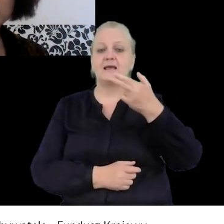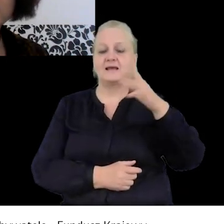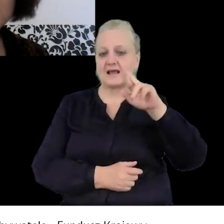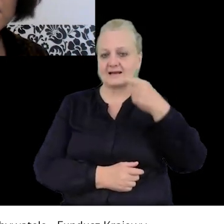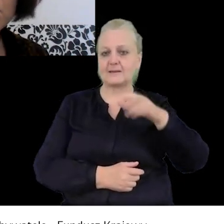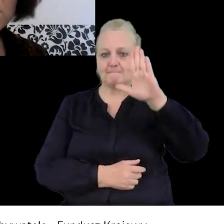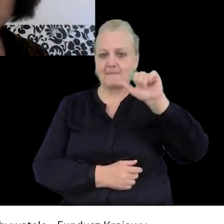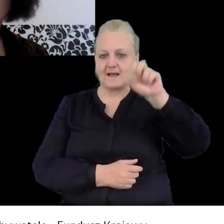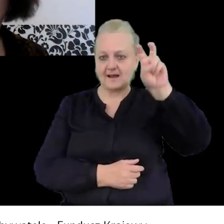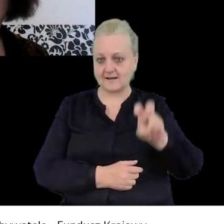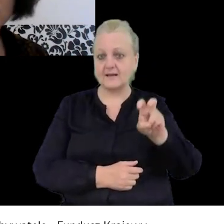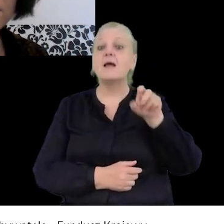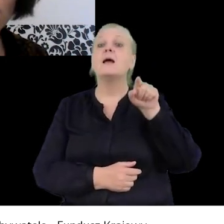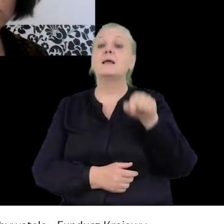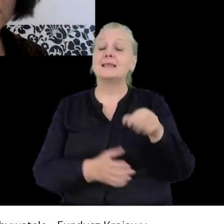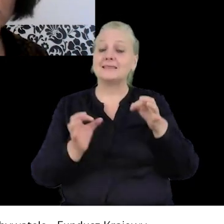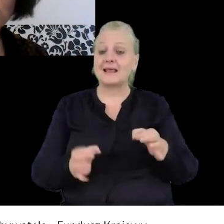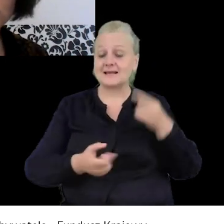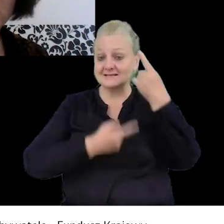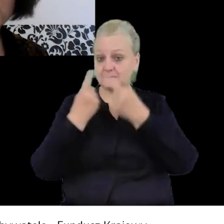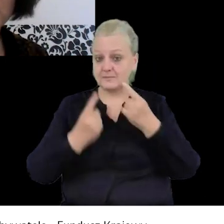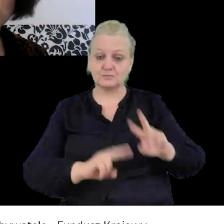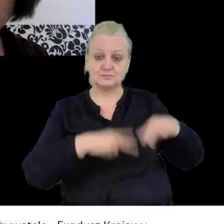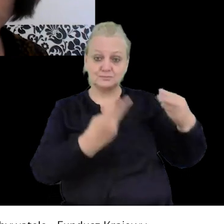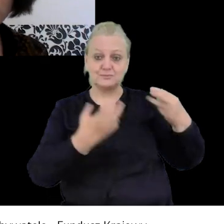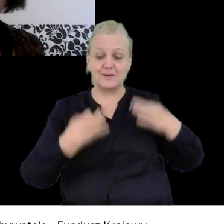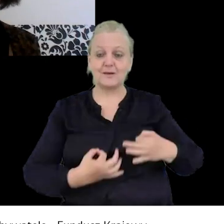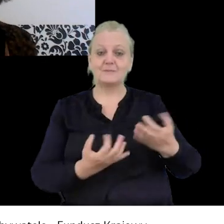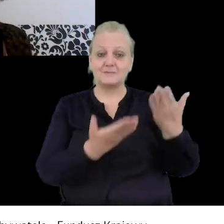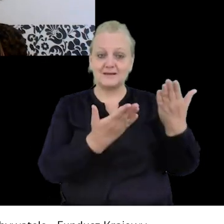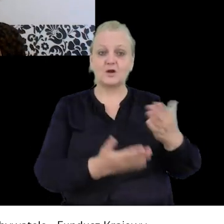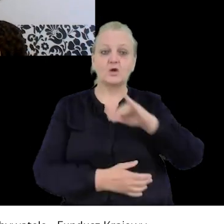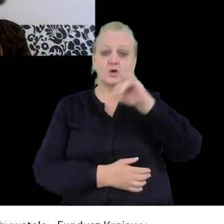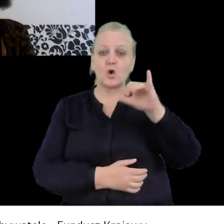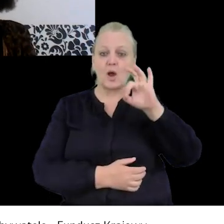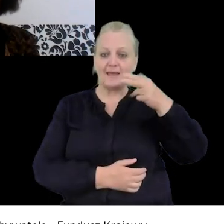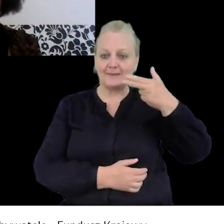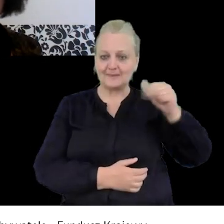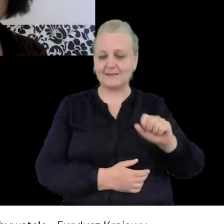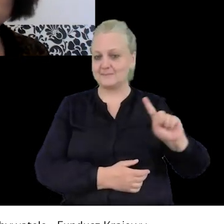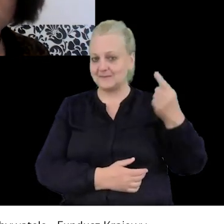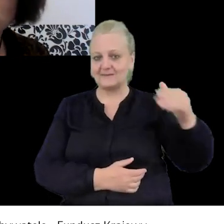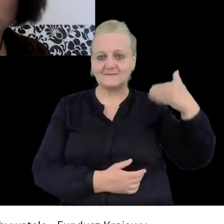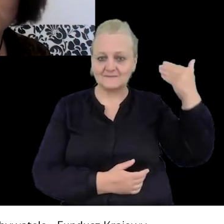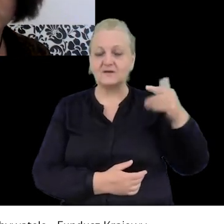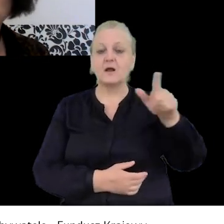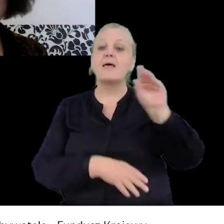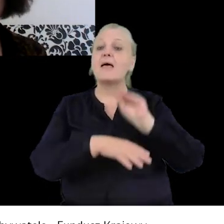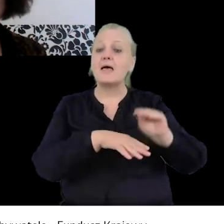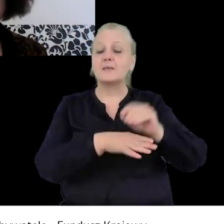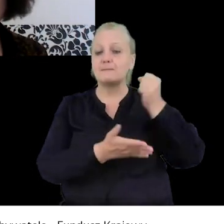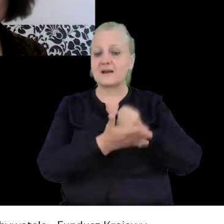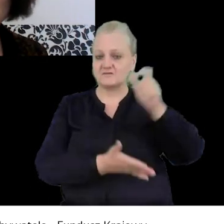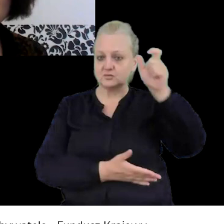I teraz myślę, że oddam głos Pani Joannie. Pani Joanna jest edukatorką praw